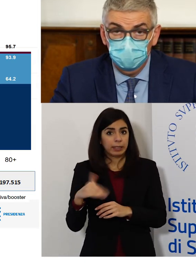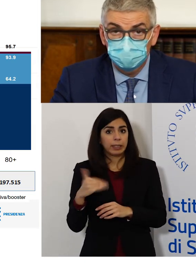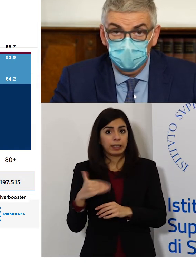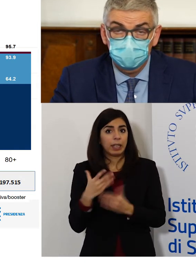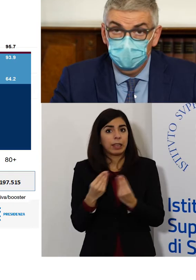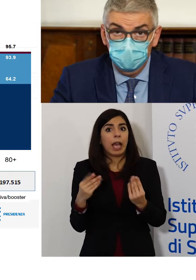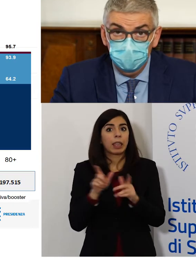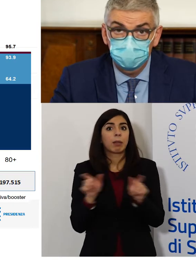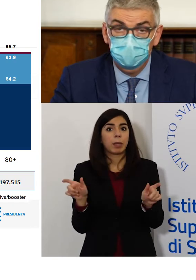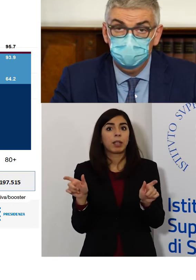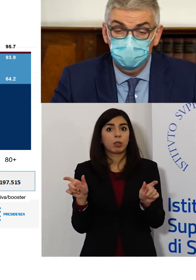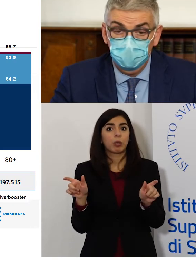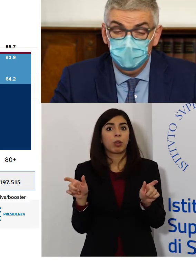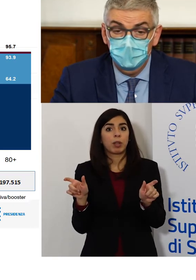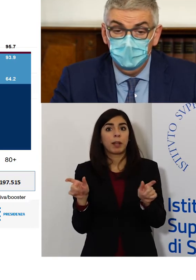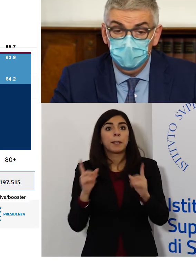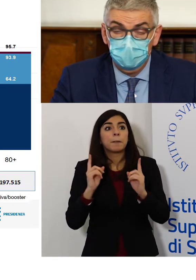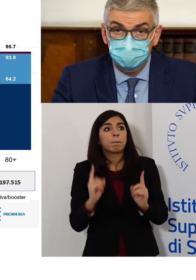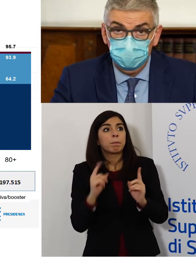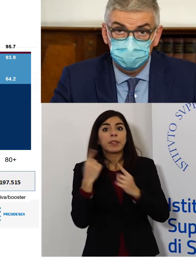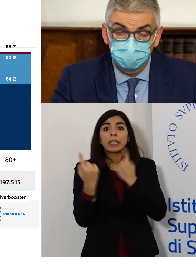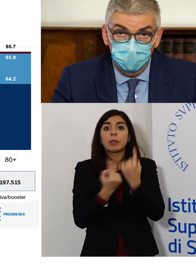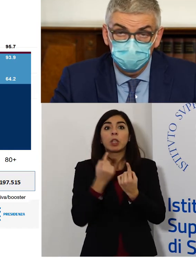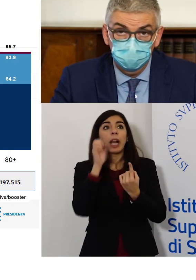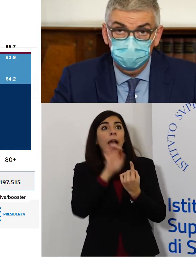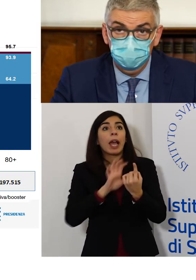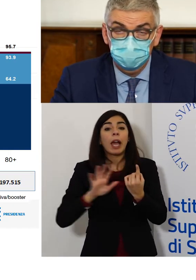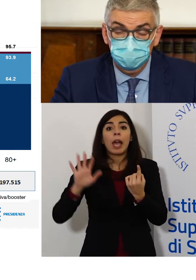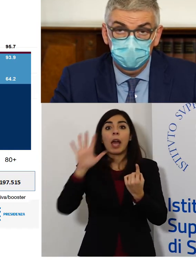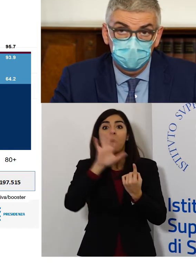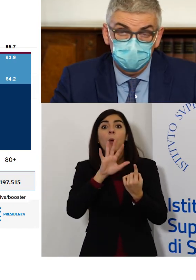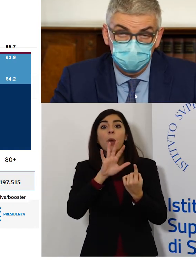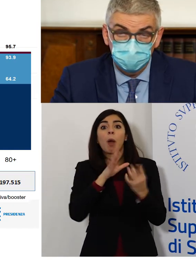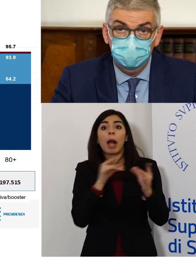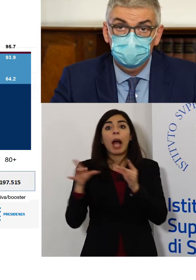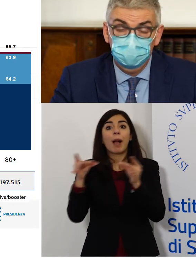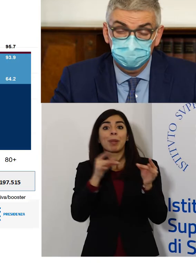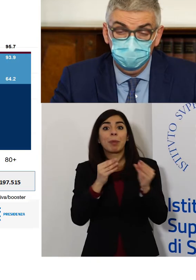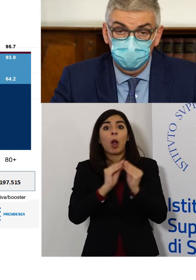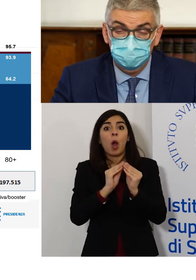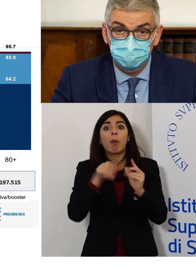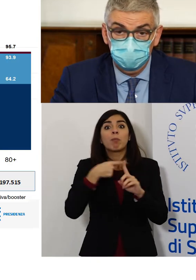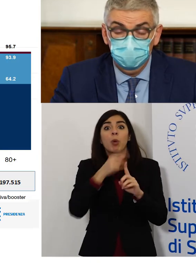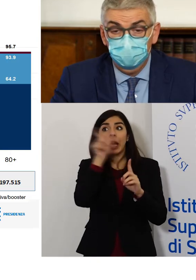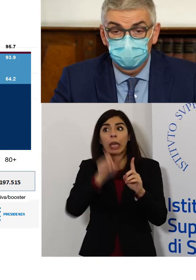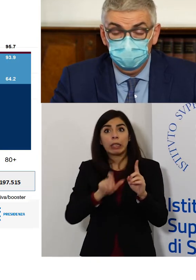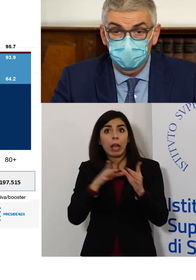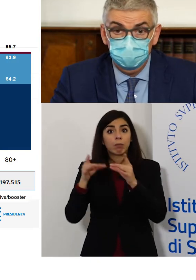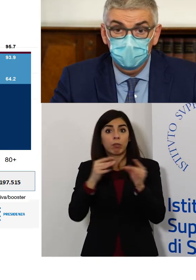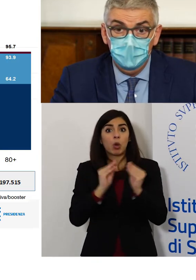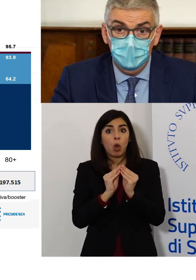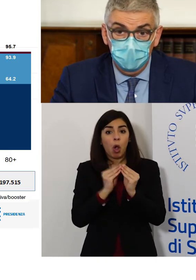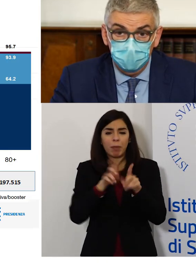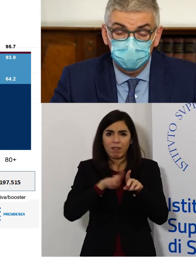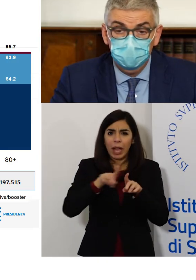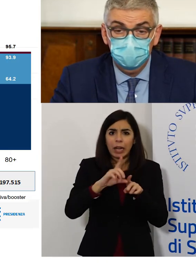alla luce anche dell'andamento dell'epidemia che sta circolando, come avete visto, in maniera crescente nel nostro Paese sia con la variante